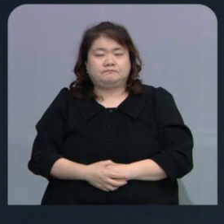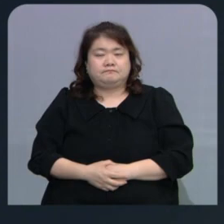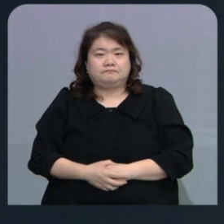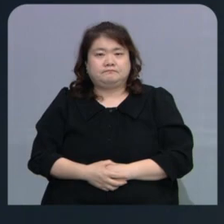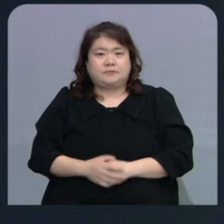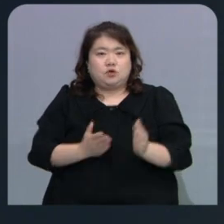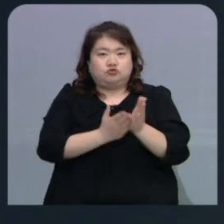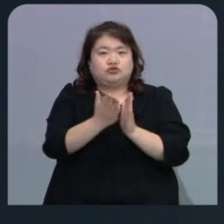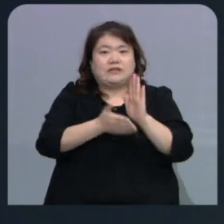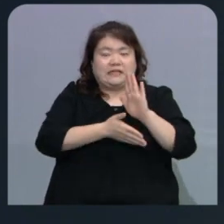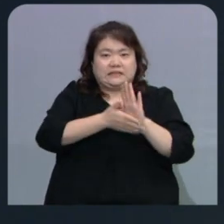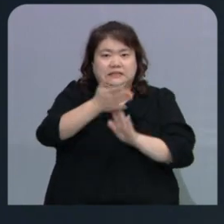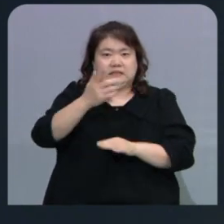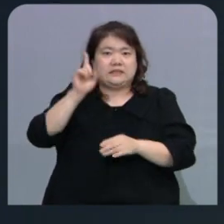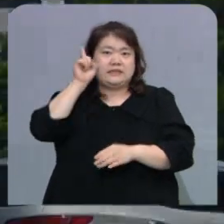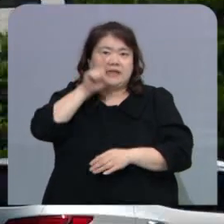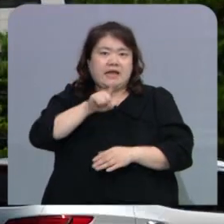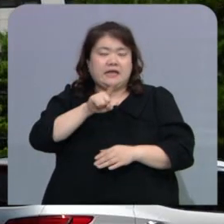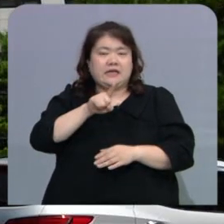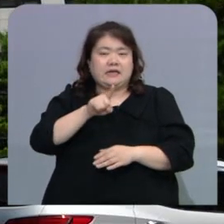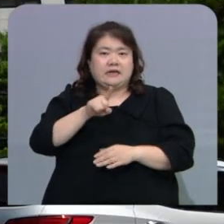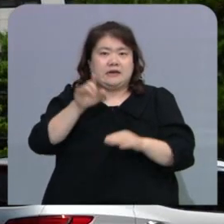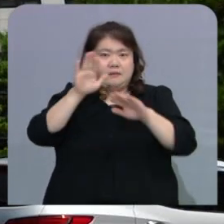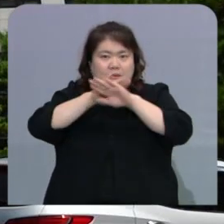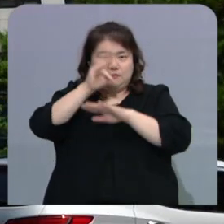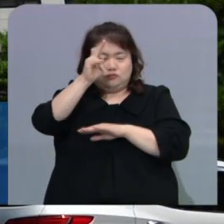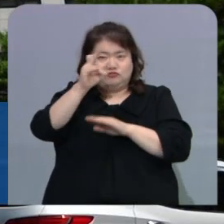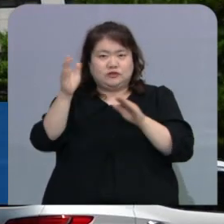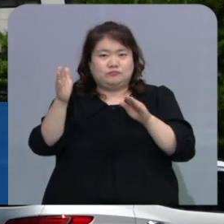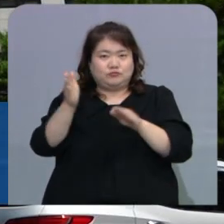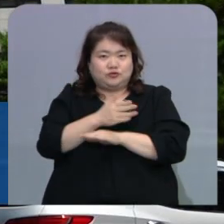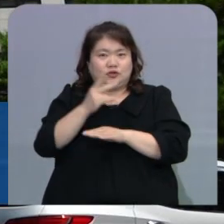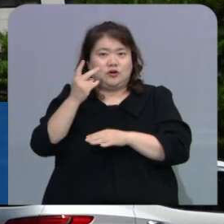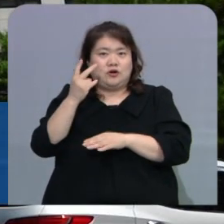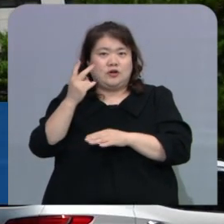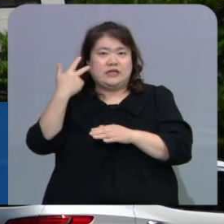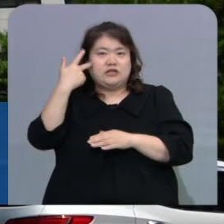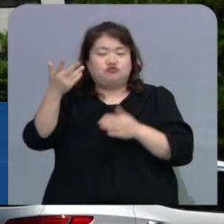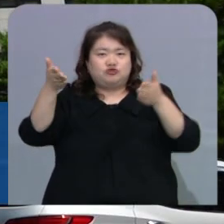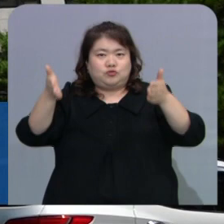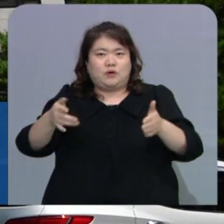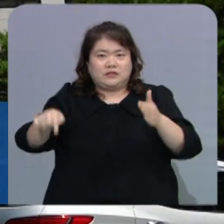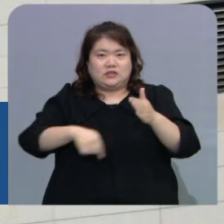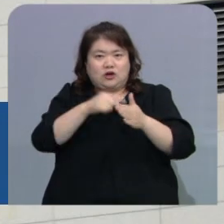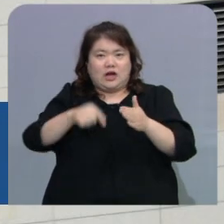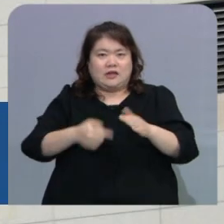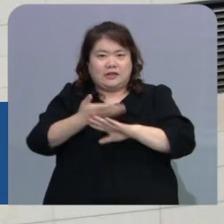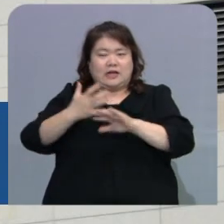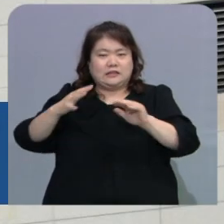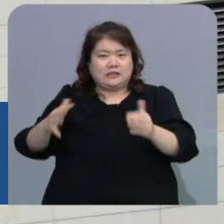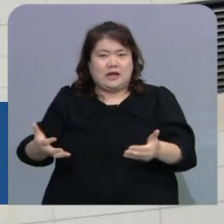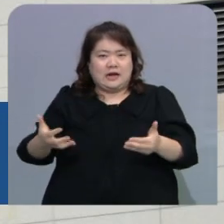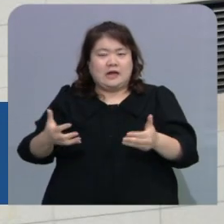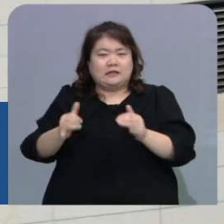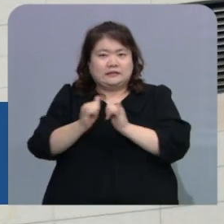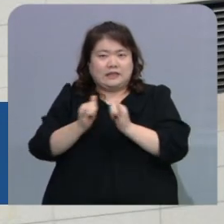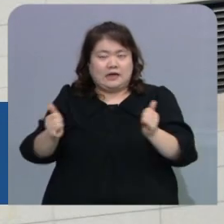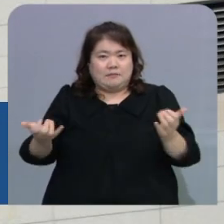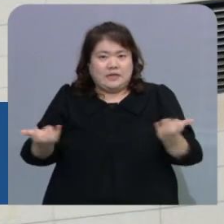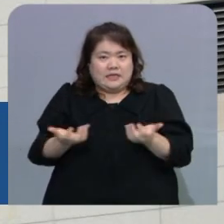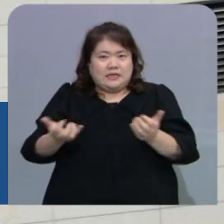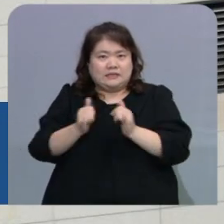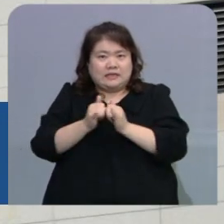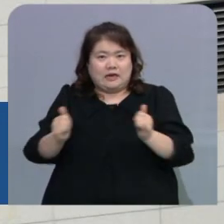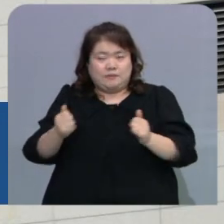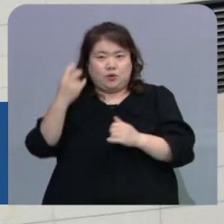군산시는 내일 0시부터 오는 24일까지 일주일 동안 지역 내 외국인 노동자들이 코로나19 진단검사를